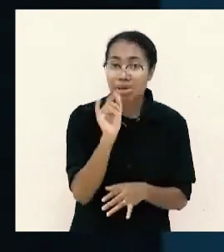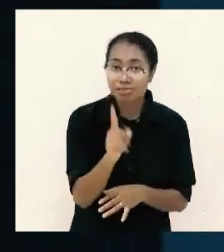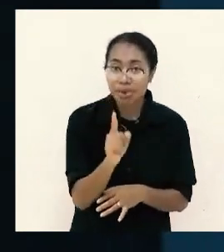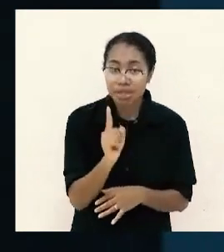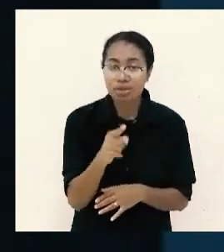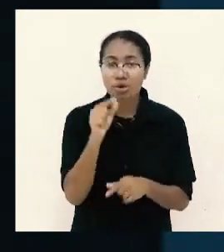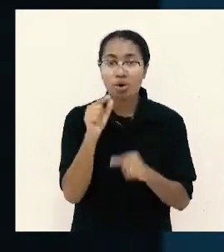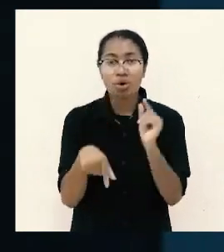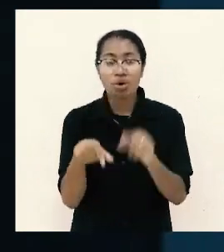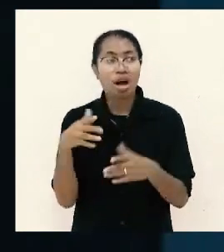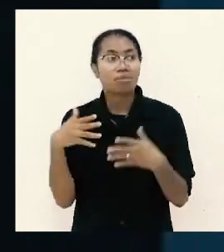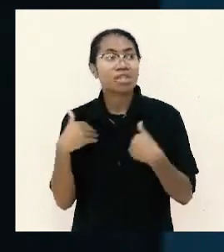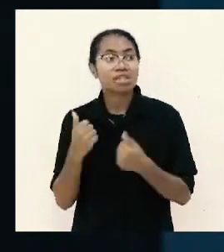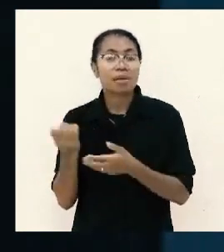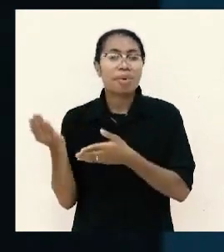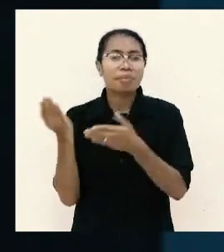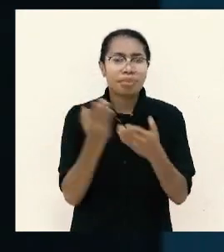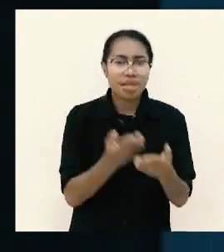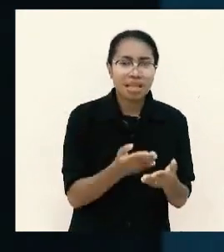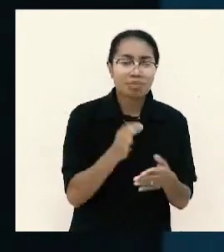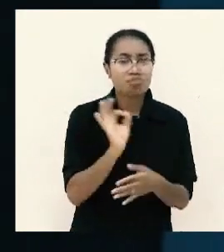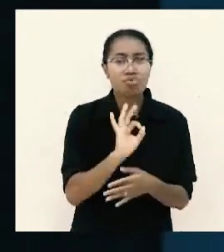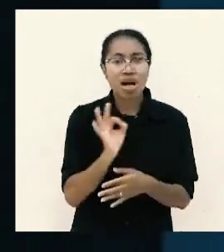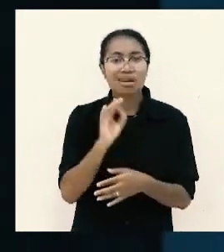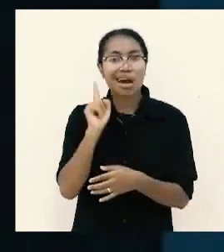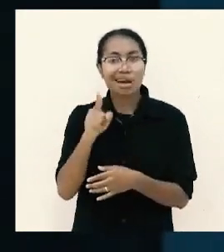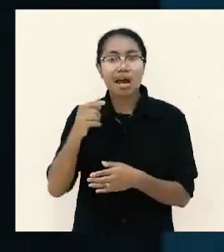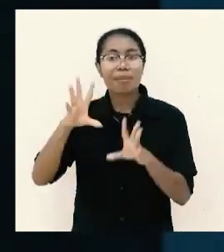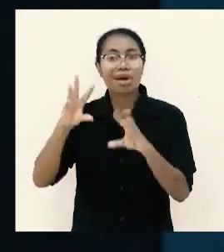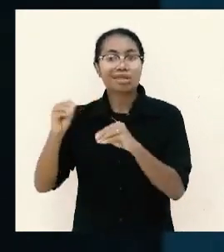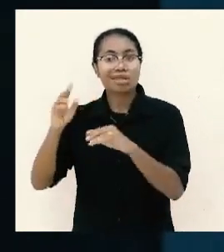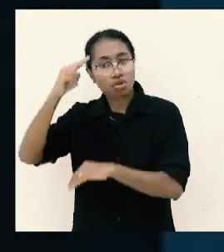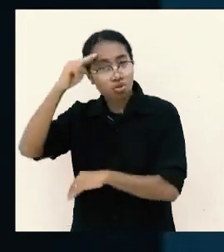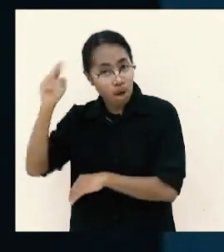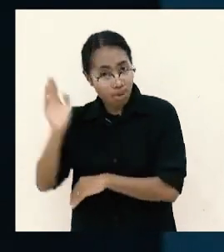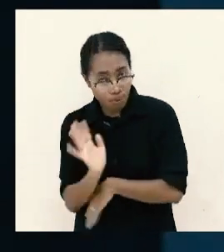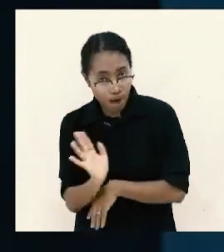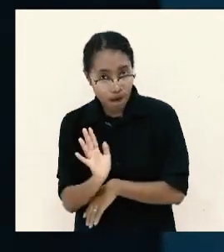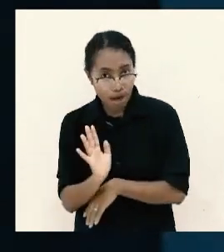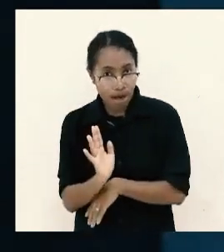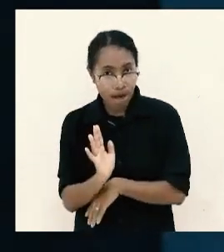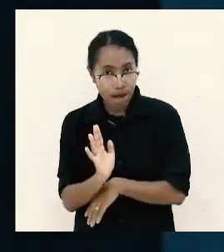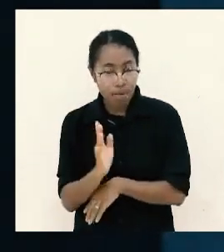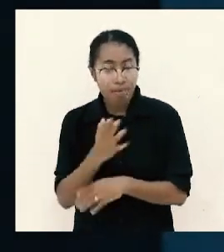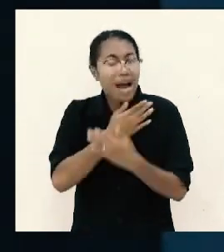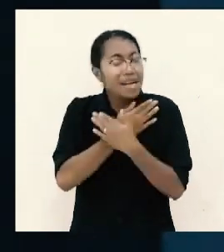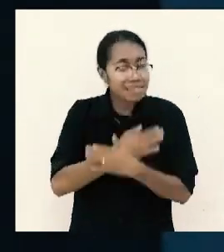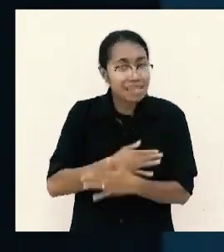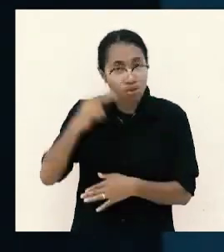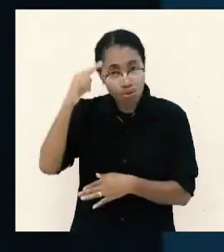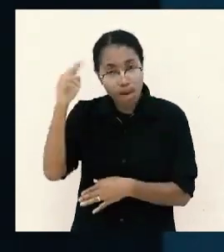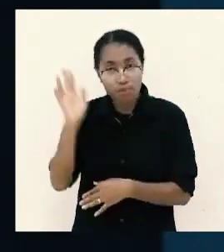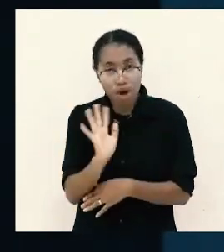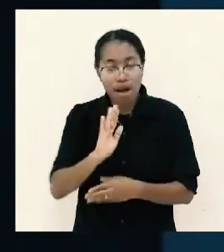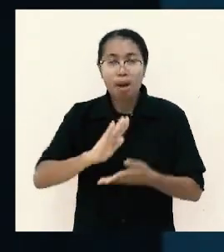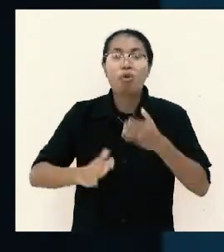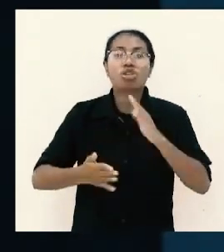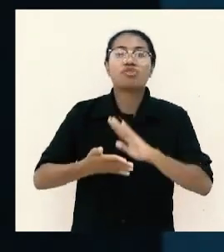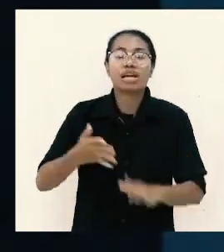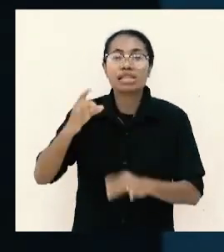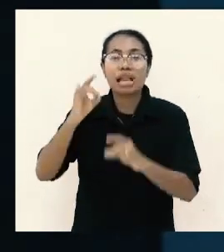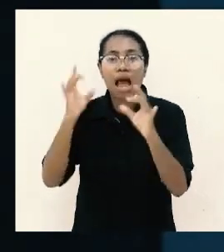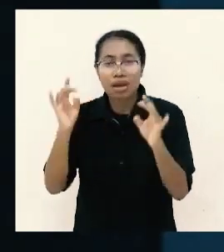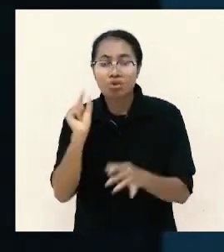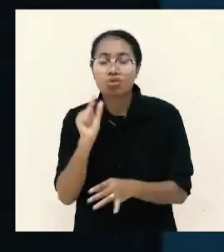orang bisa memberi tapi memberi bukan karena pekerjaan Tuhan bukan karena mengasihi Tuhan tapi motivasi lain untuk dapat